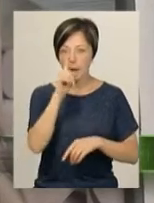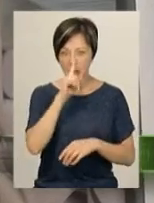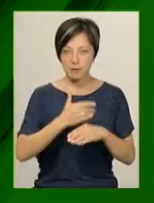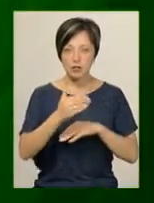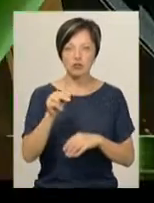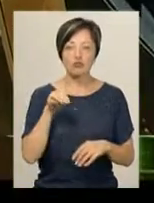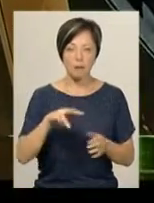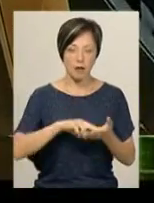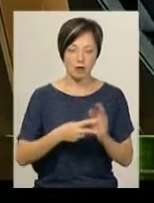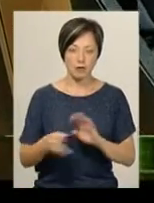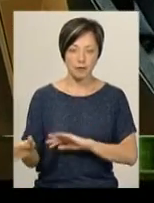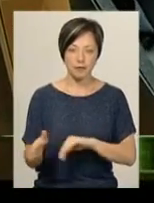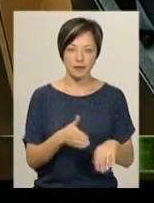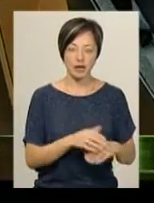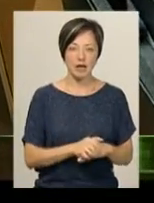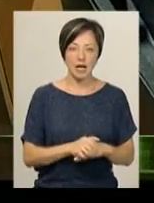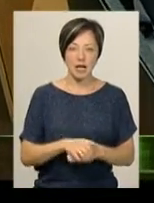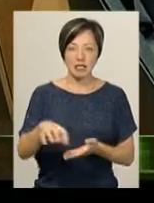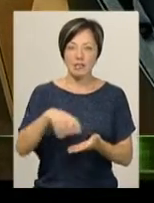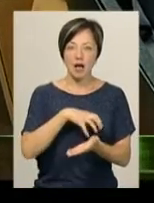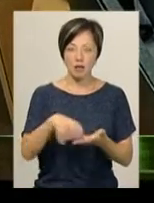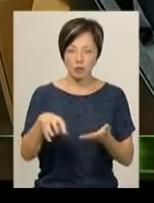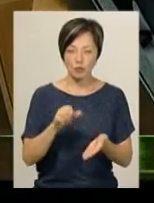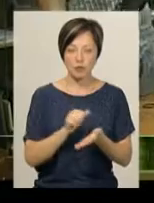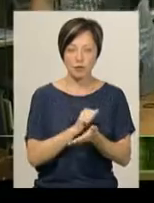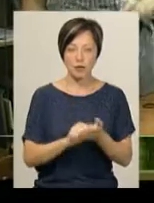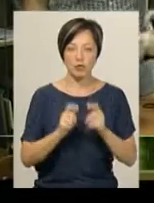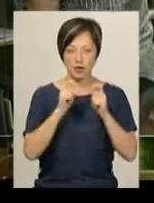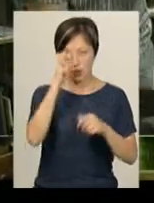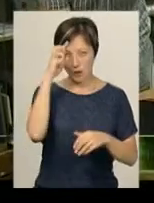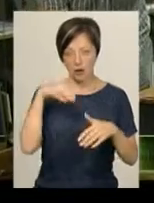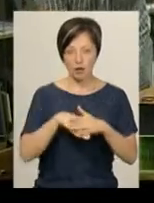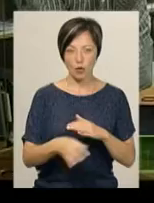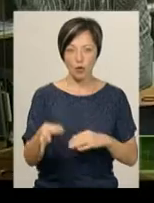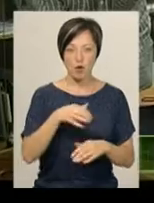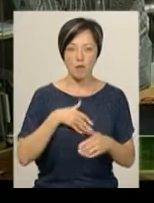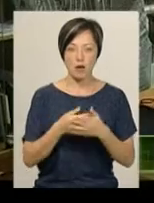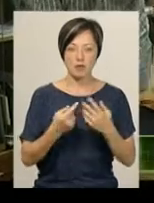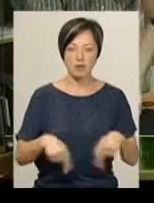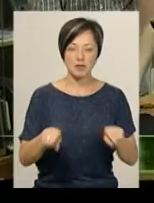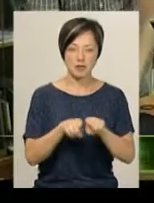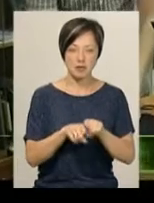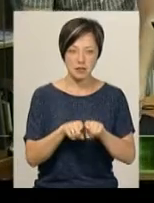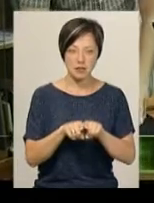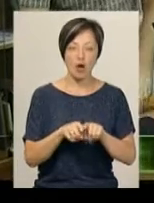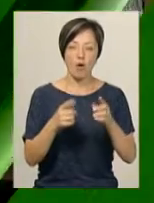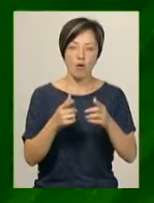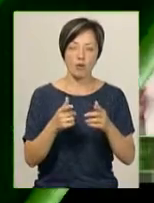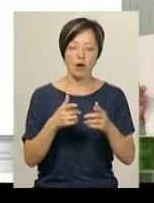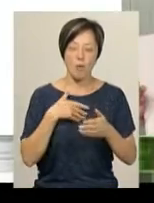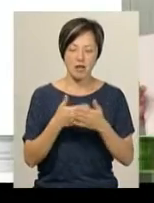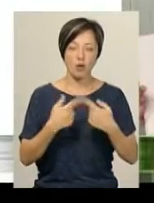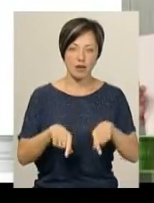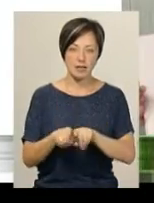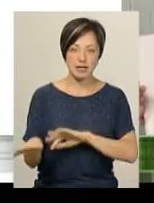планувалося. Сканер для оцифрування документів подарувала Державному архіву області громадська організація «Центр генеалогічних досліджень».